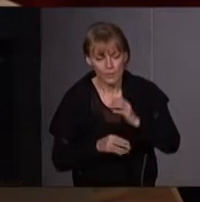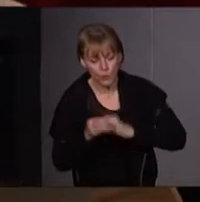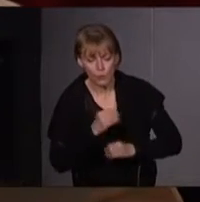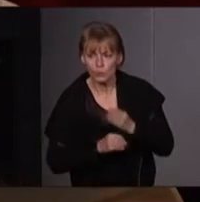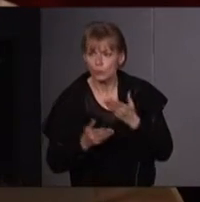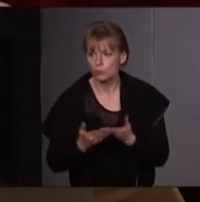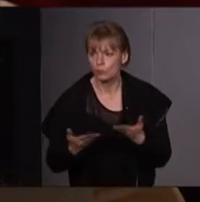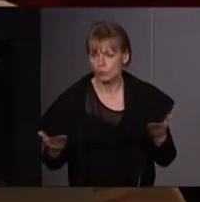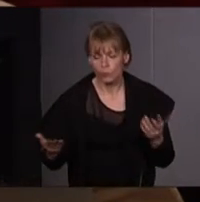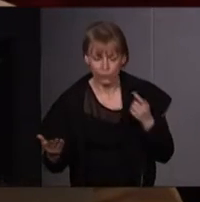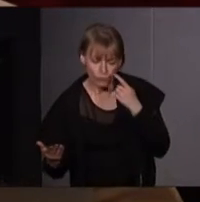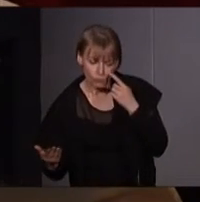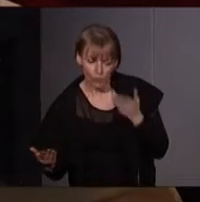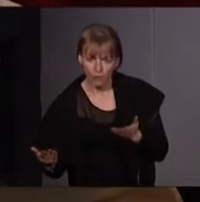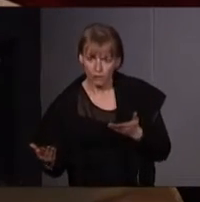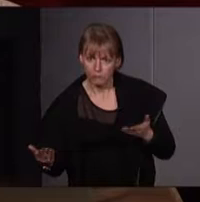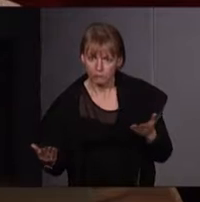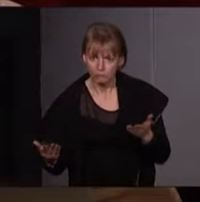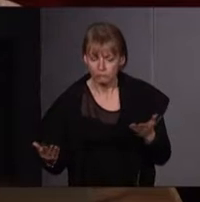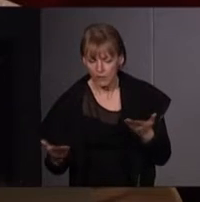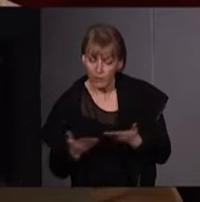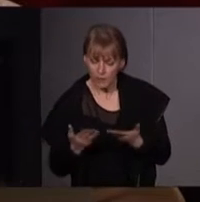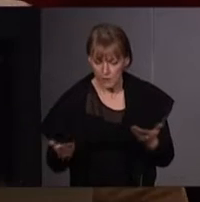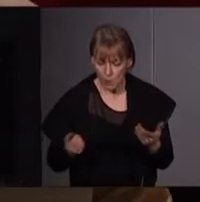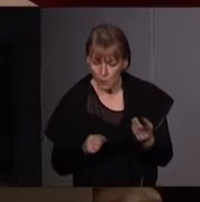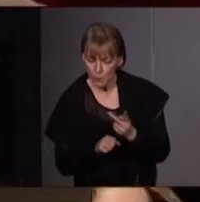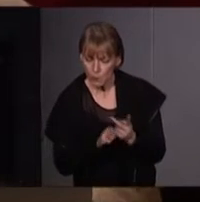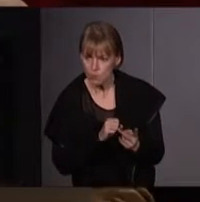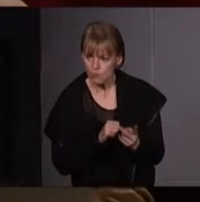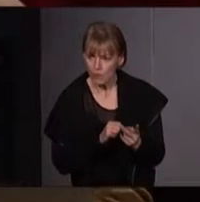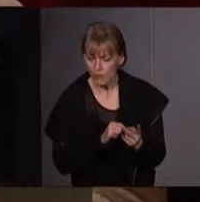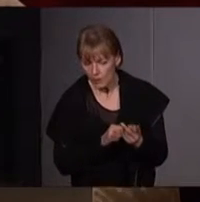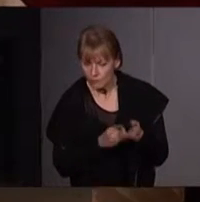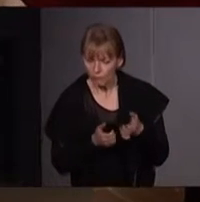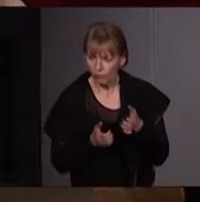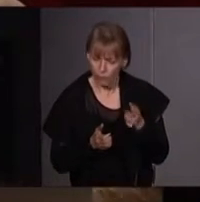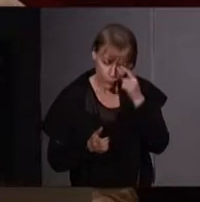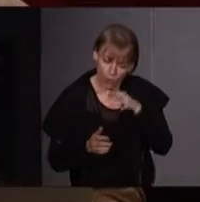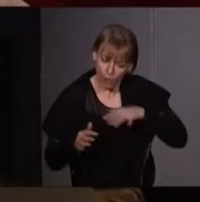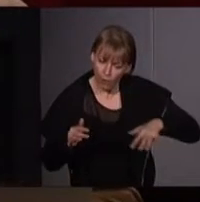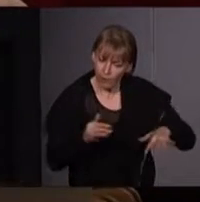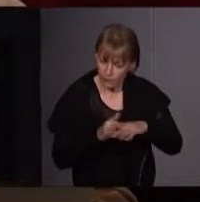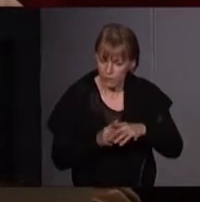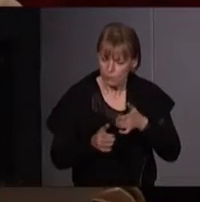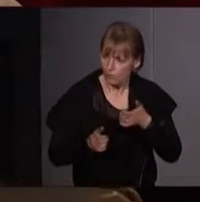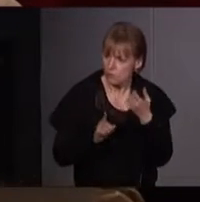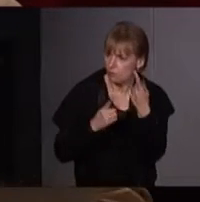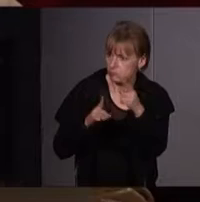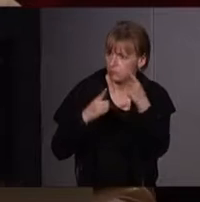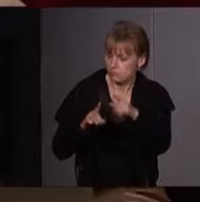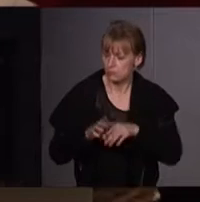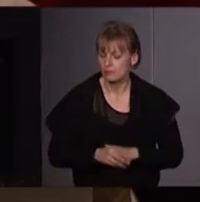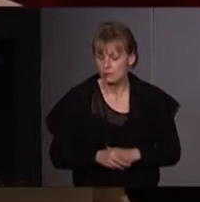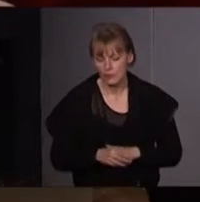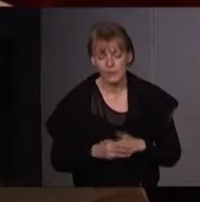qui sont considérées comme nocives pour l'environnement. Et ces mouvements